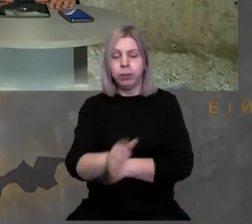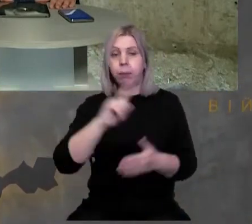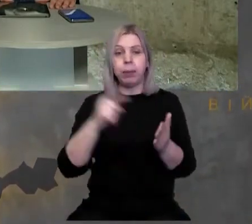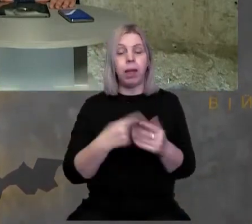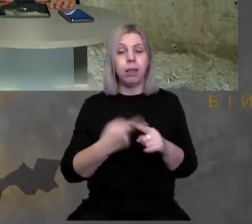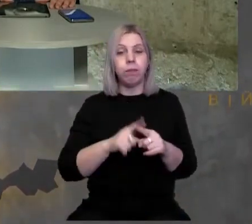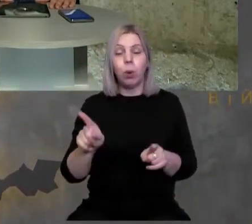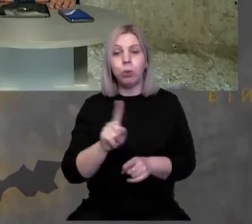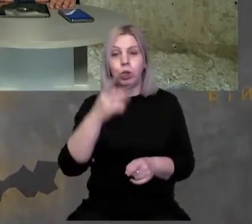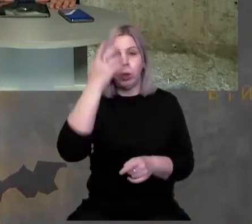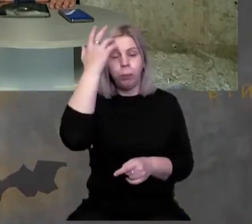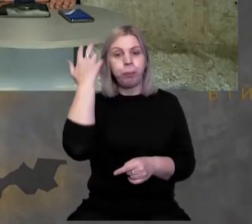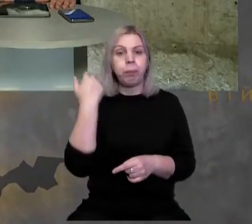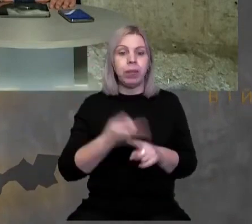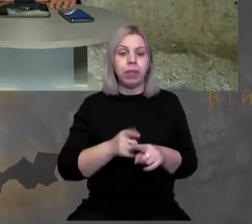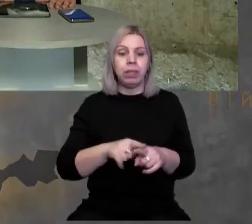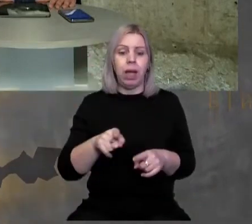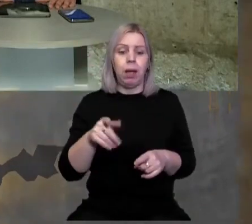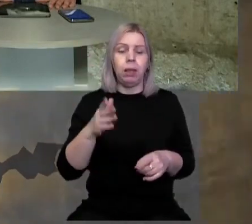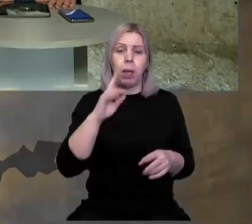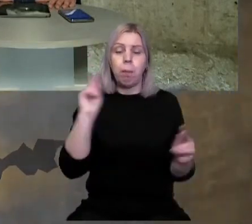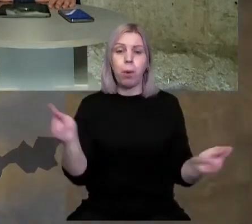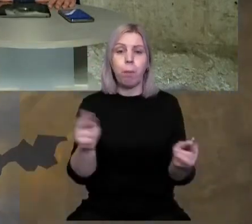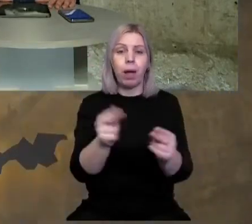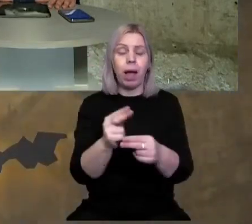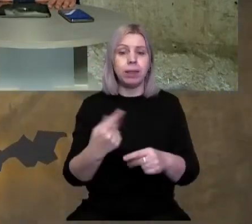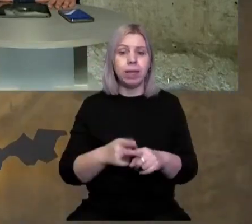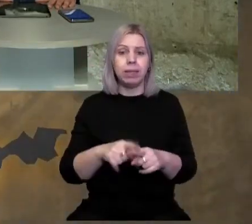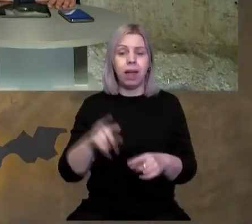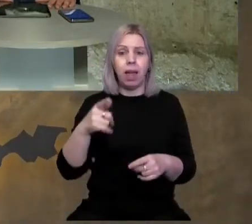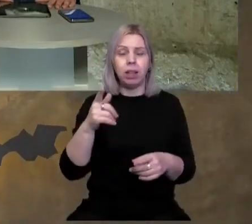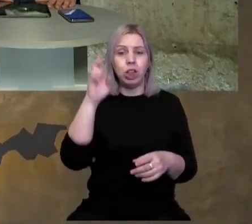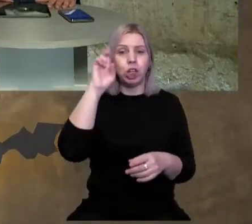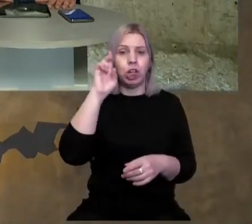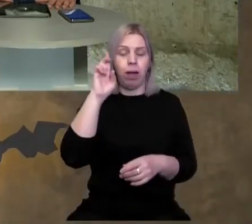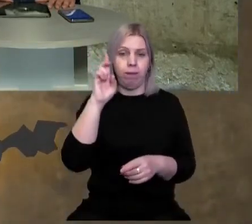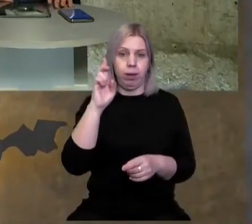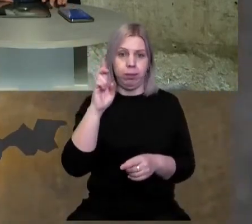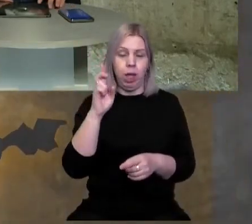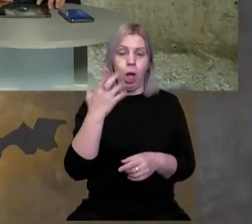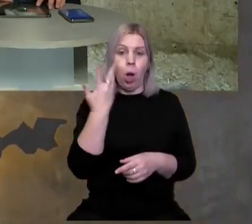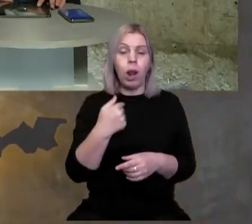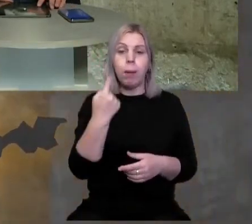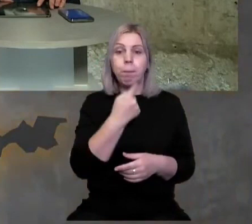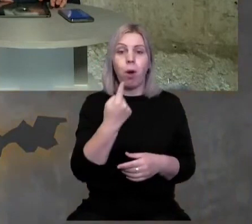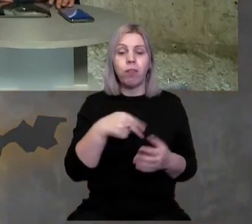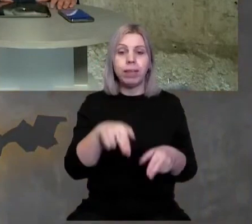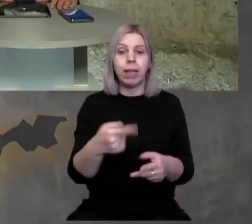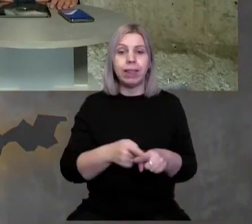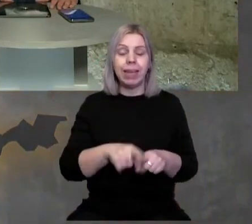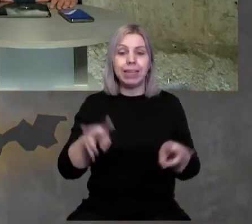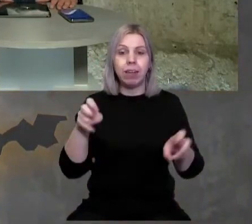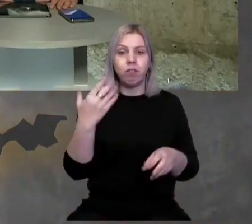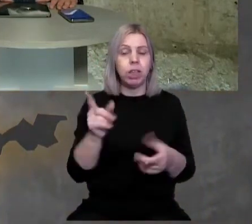питання в тому, що є питання топонімічної пропаганди і ідеології держави. Коли мова йде про такі